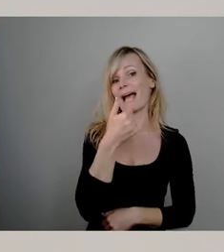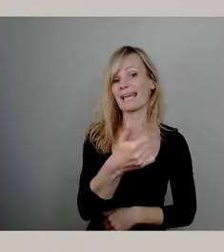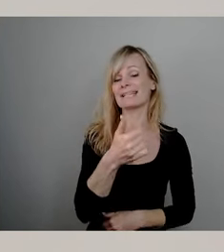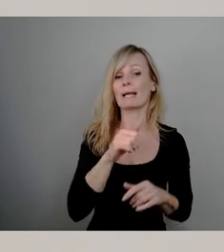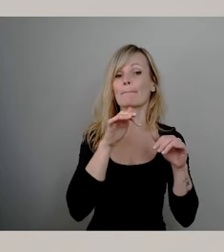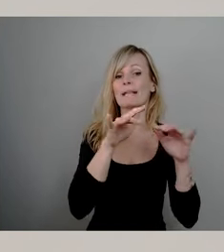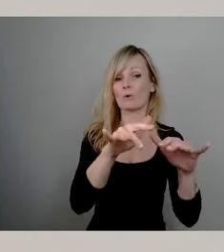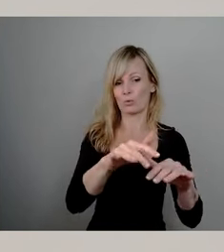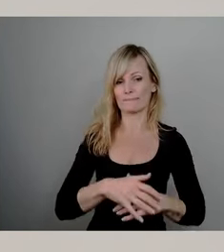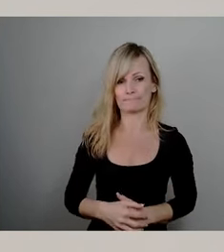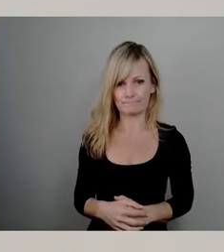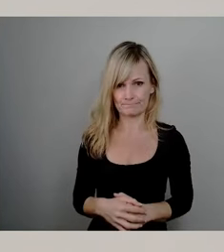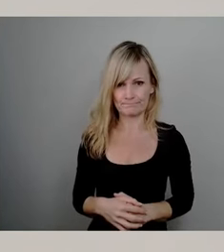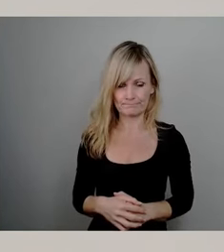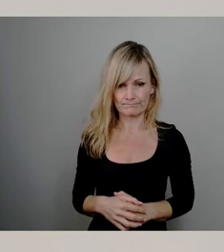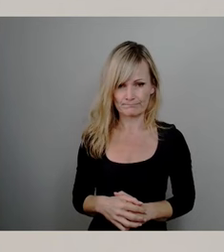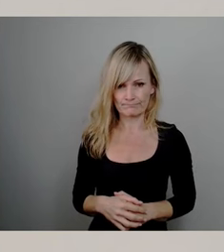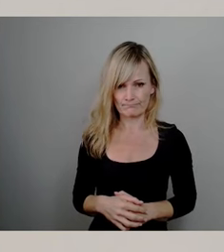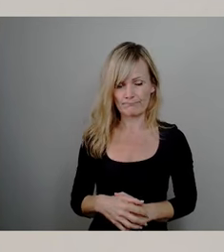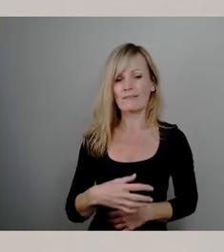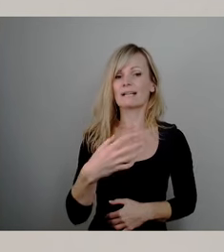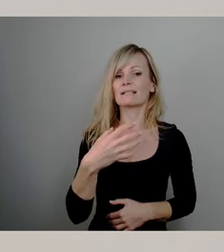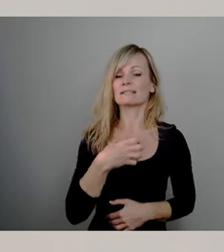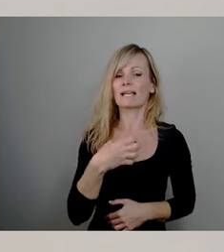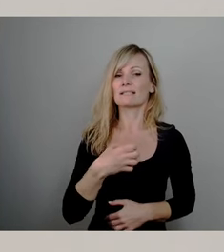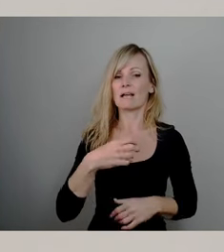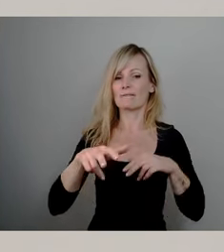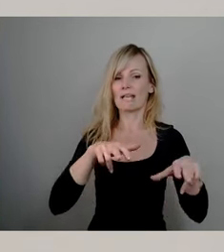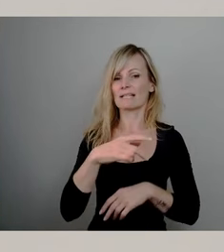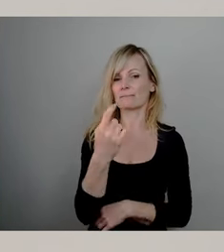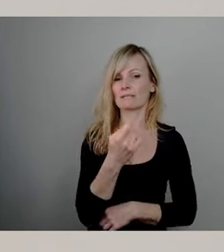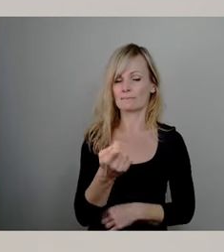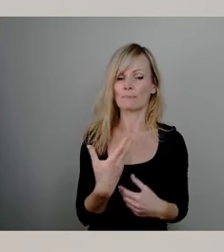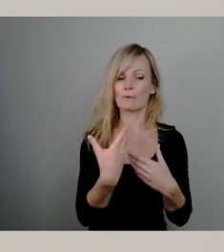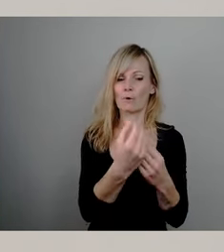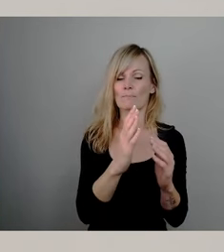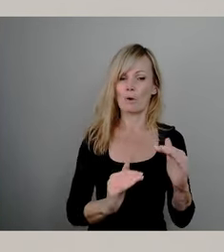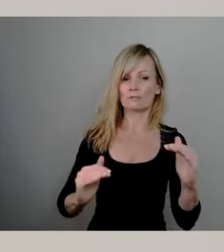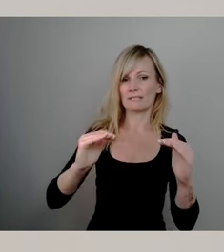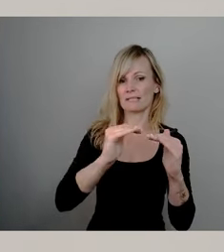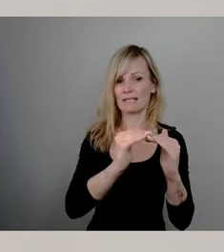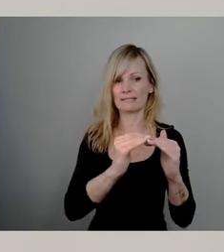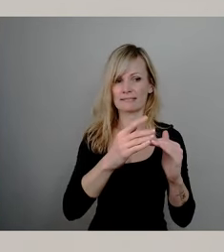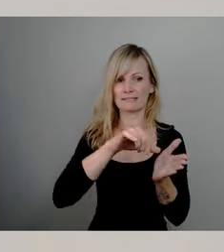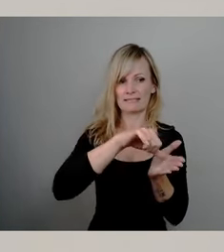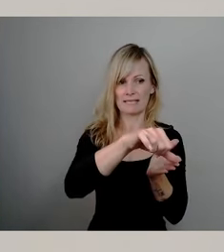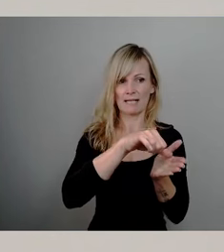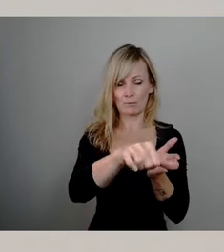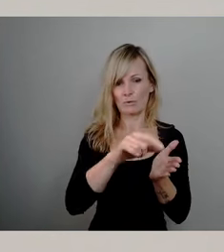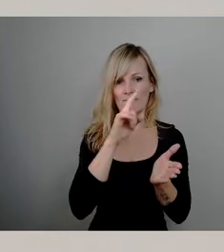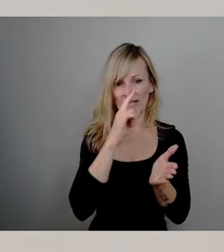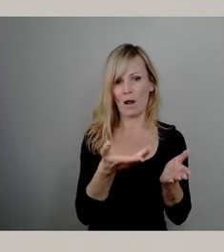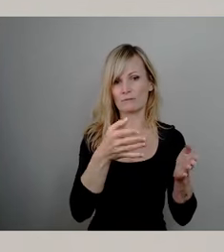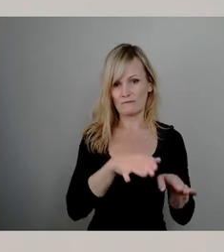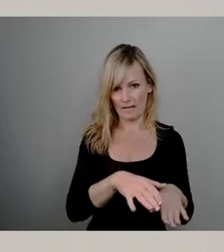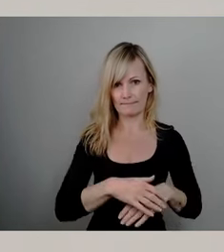Zusätzlich erhalten die Dresdner Verkehrsbetriebe gesetzlich verankerte Ausgleichszahlungen für die Einnahmeausfälle durch die Einführung